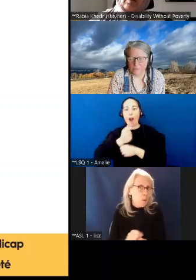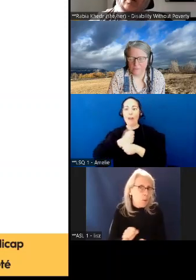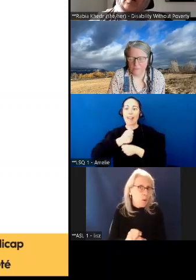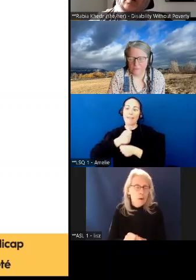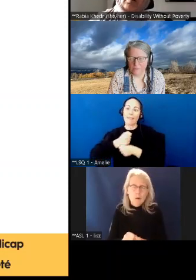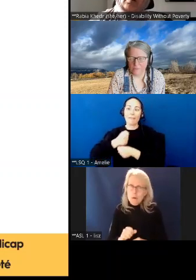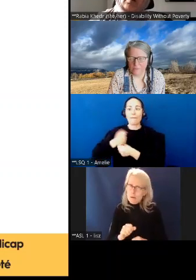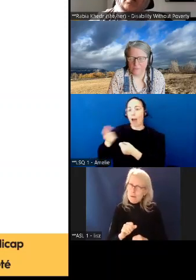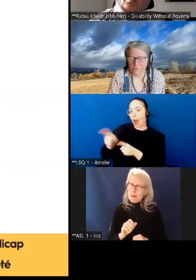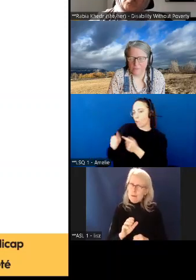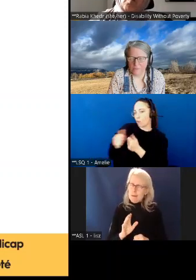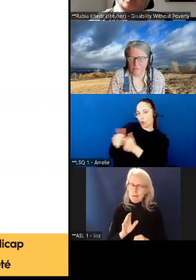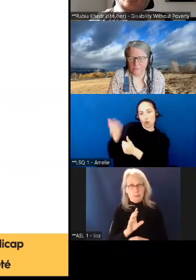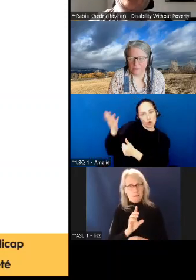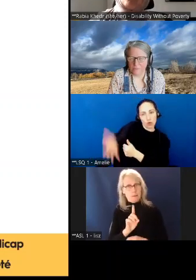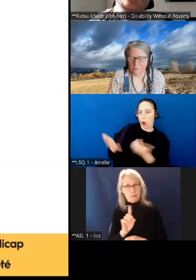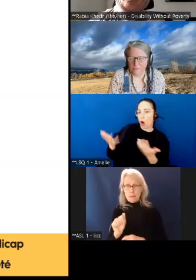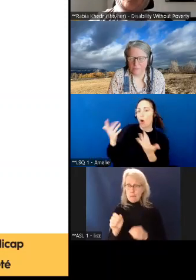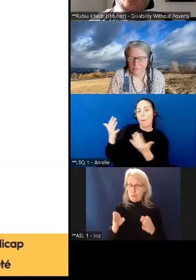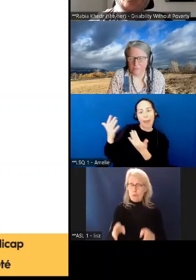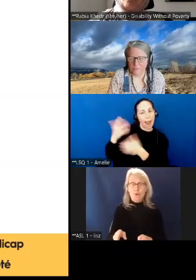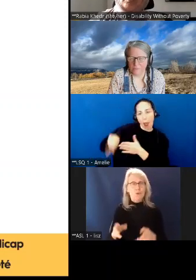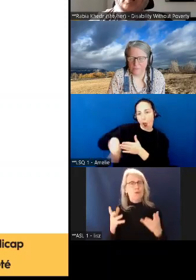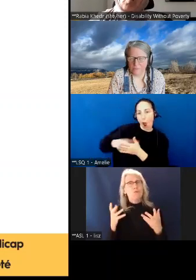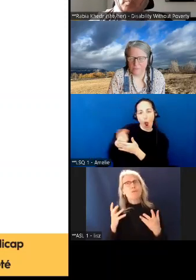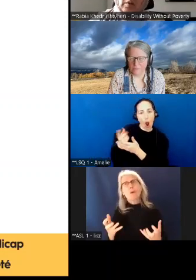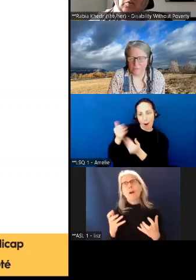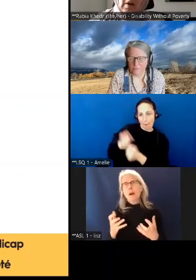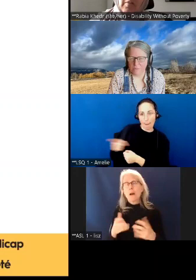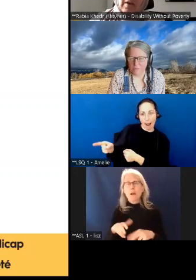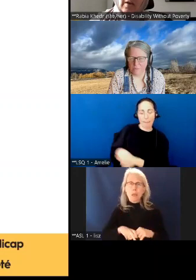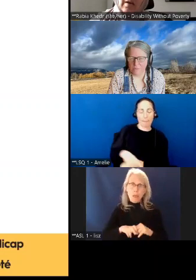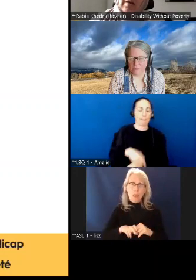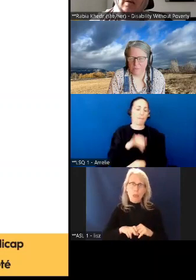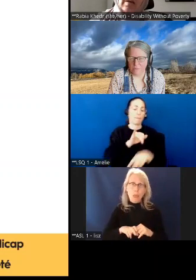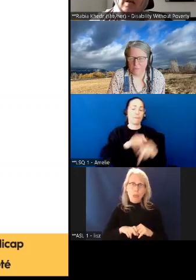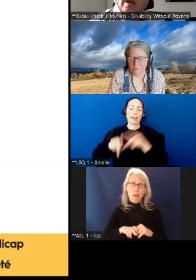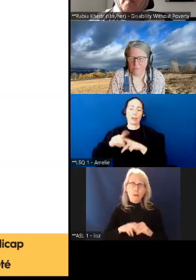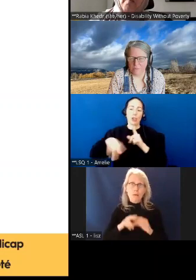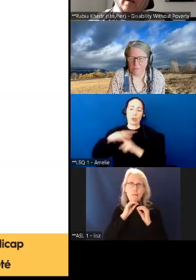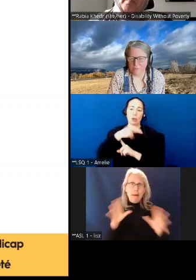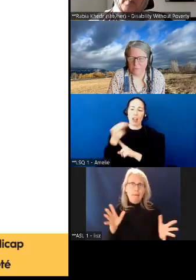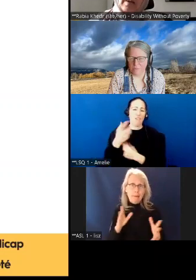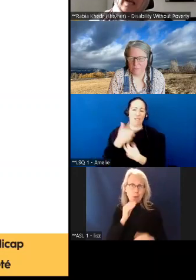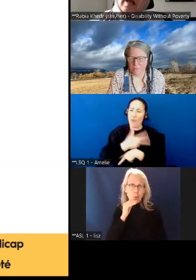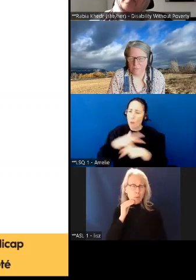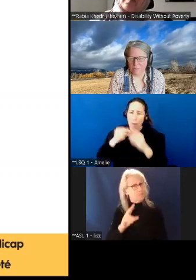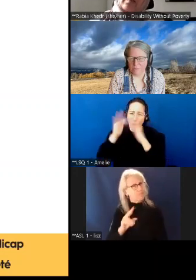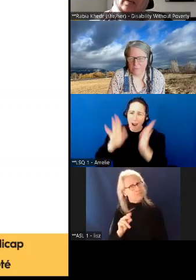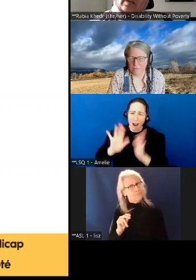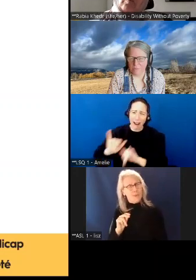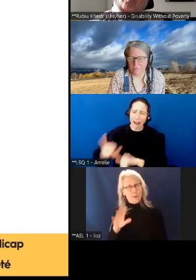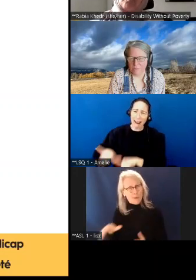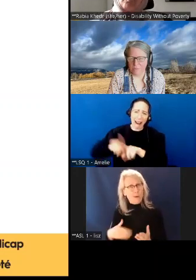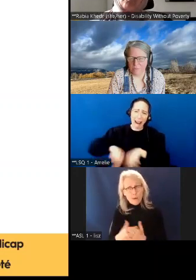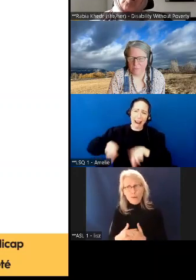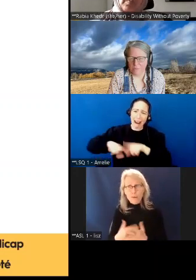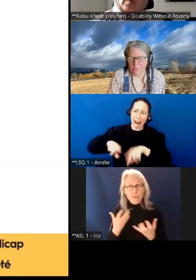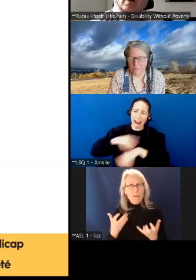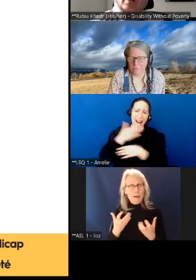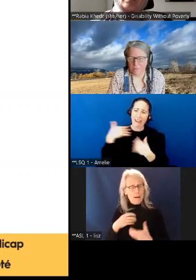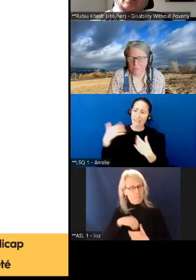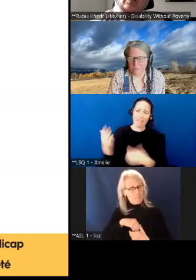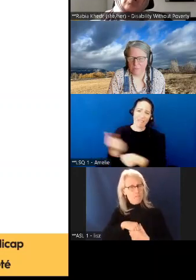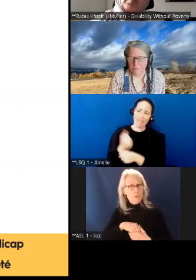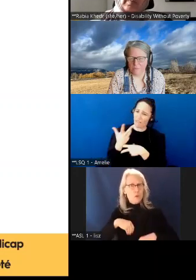en mesure de travailler. Aucune personne vivant en situation de handicap ne veut rester à la maison sans rien faire. Tout le